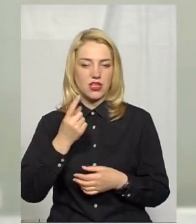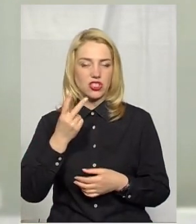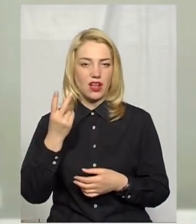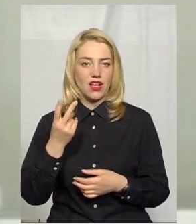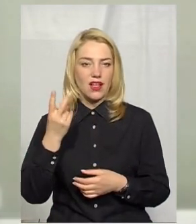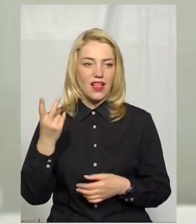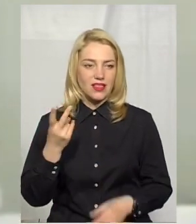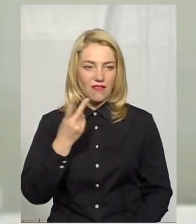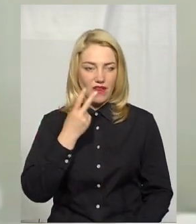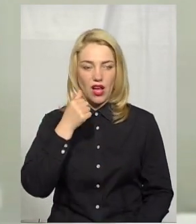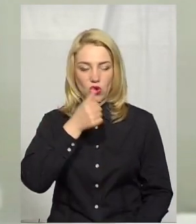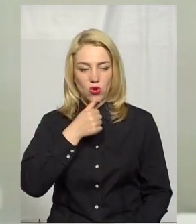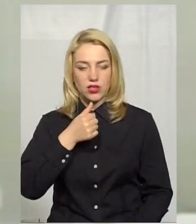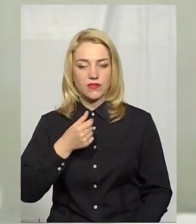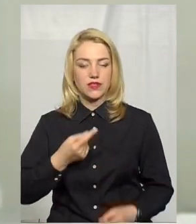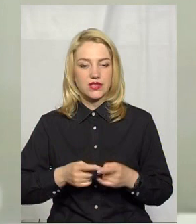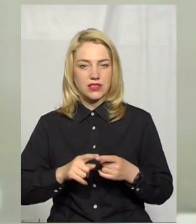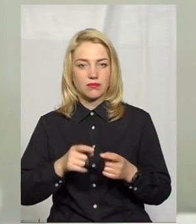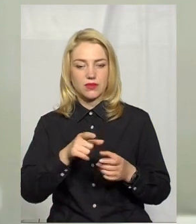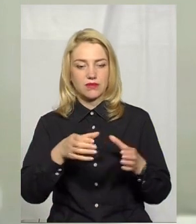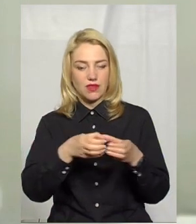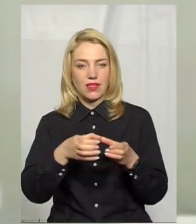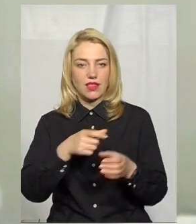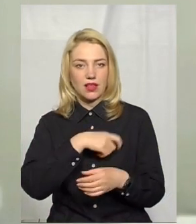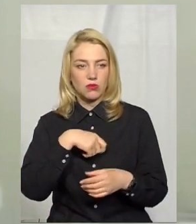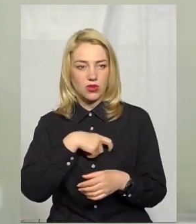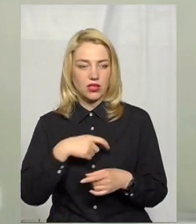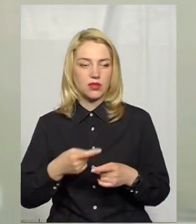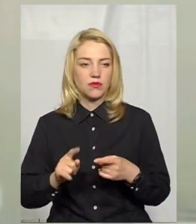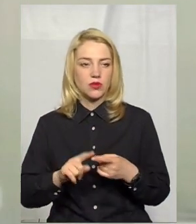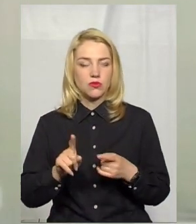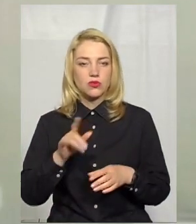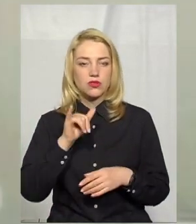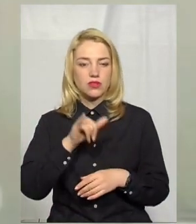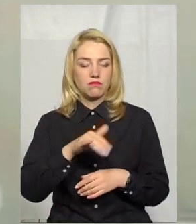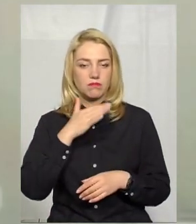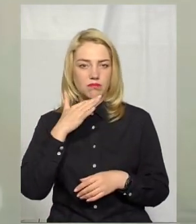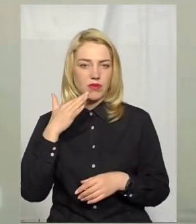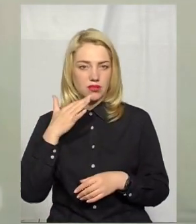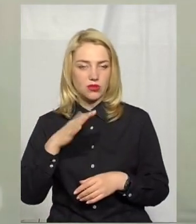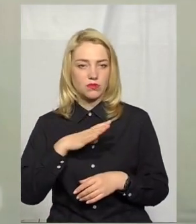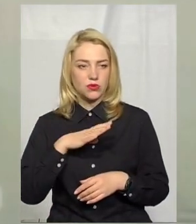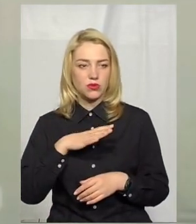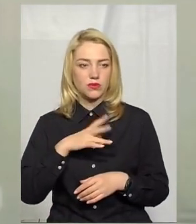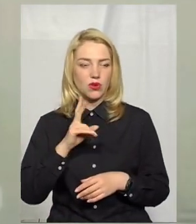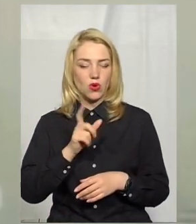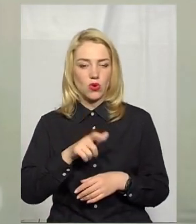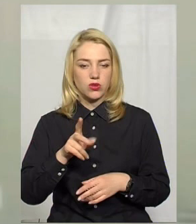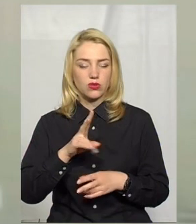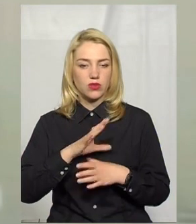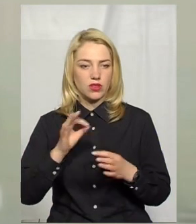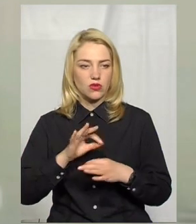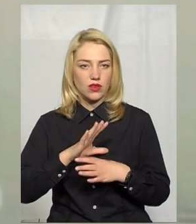Саме цією каденцією депутатів Тому що стало депутатами Багато людей Які ніколи